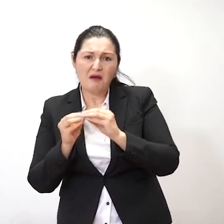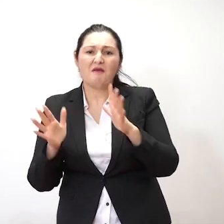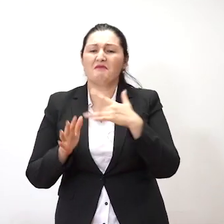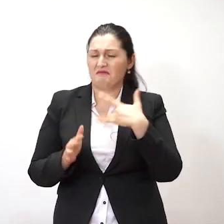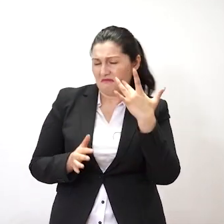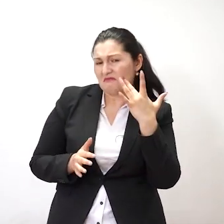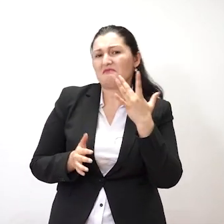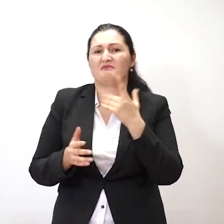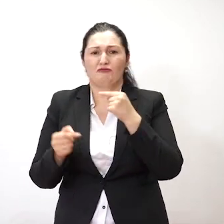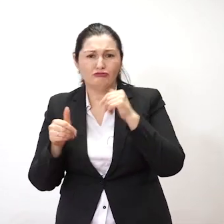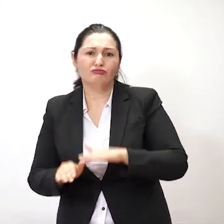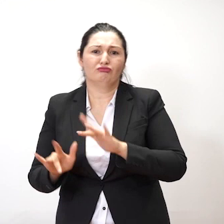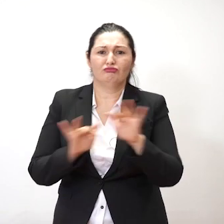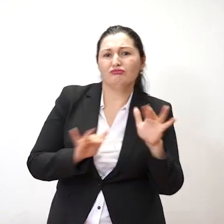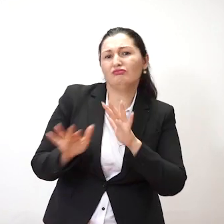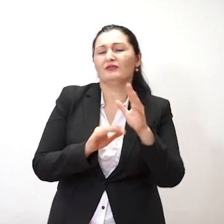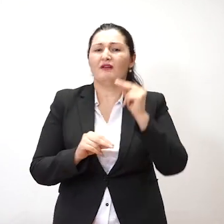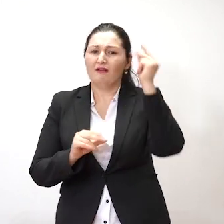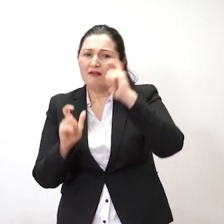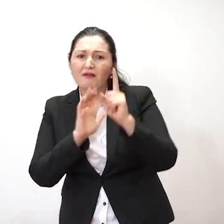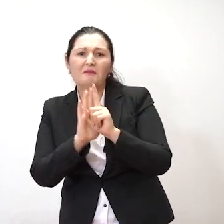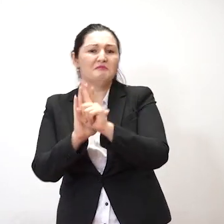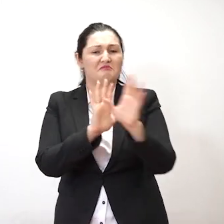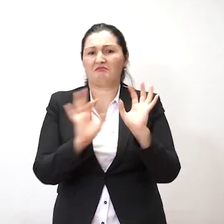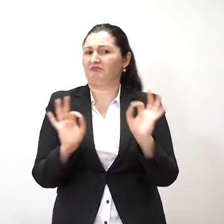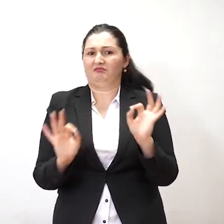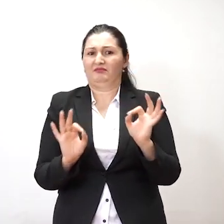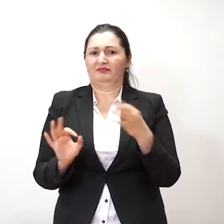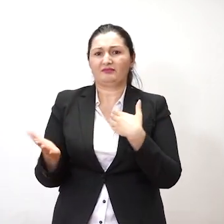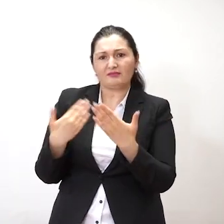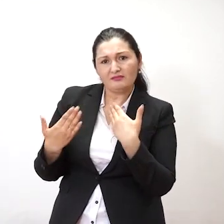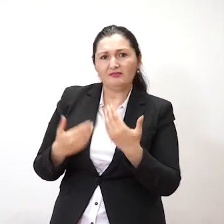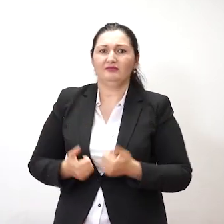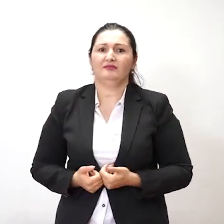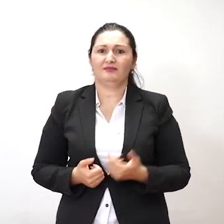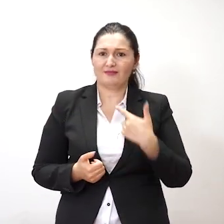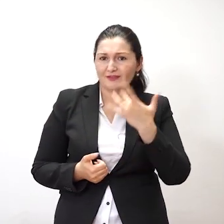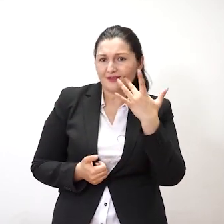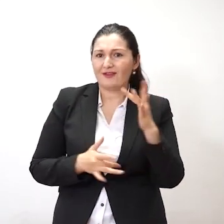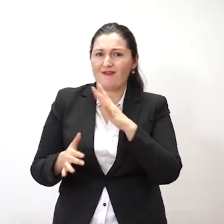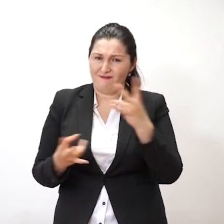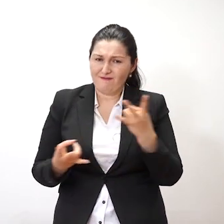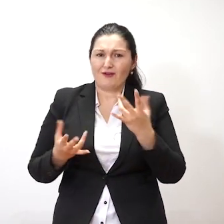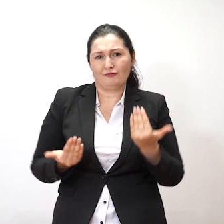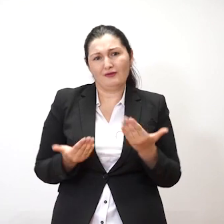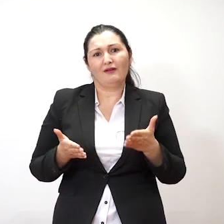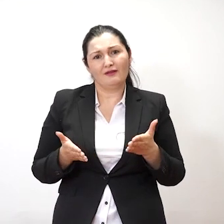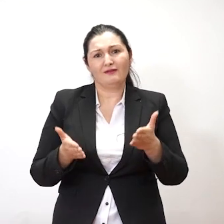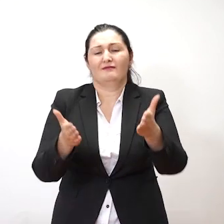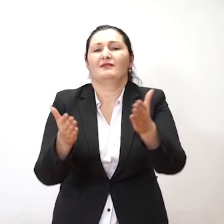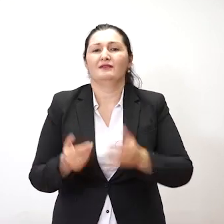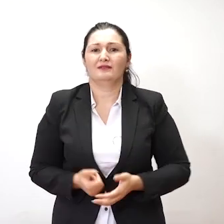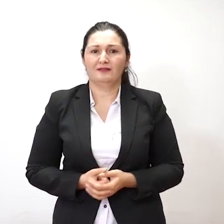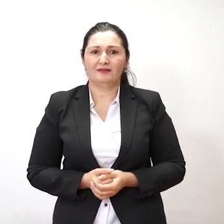هم روز غور خونه هم دونیش جوی مو باید مراو رفته شده هست اگر